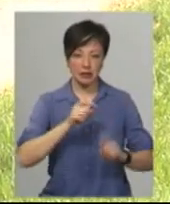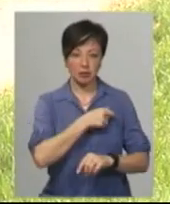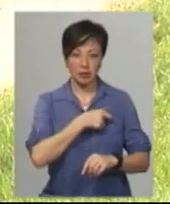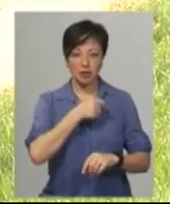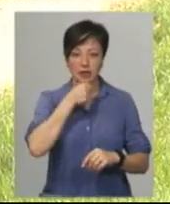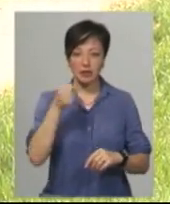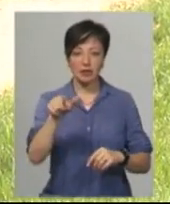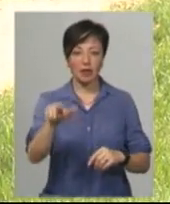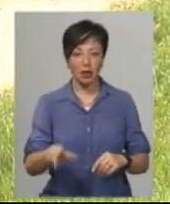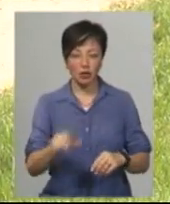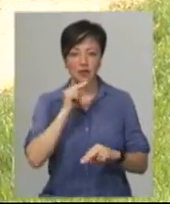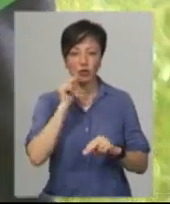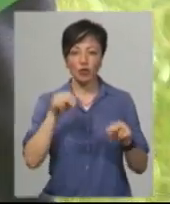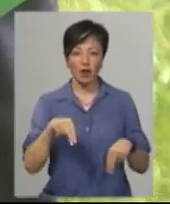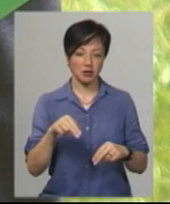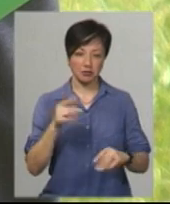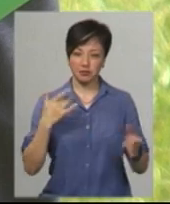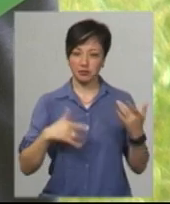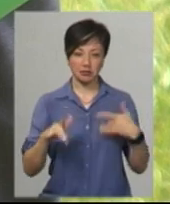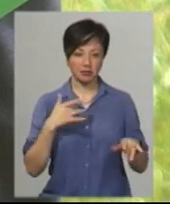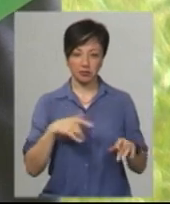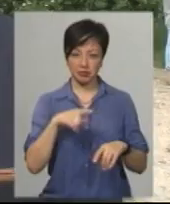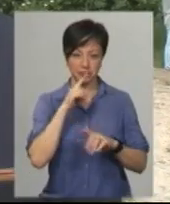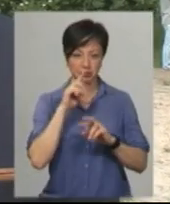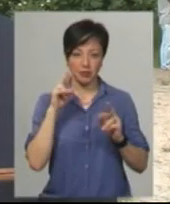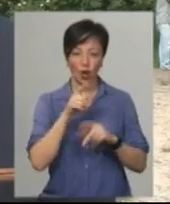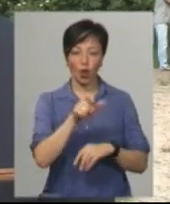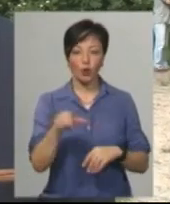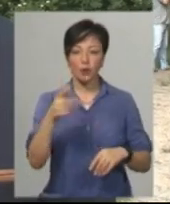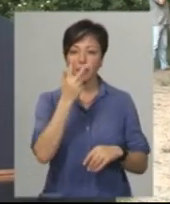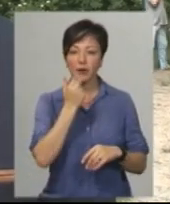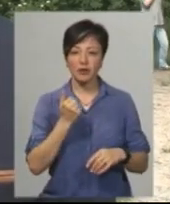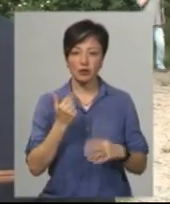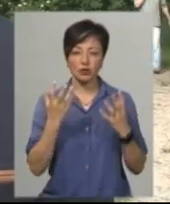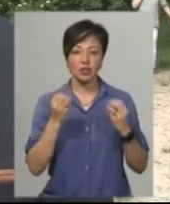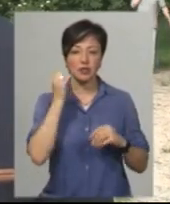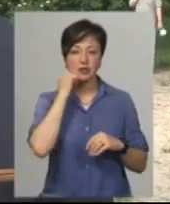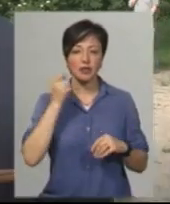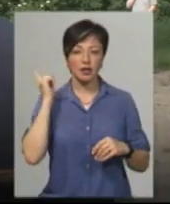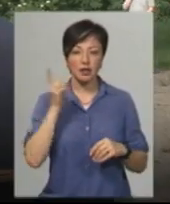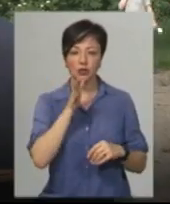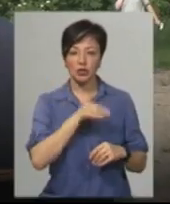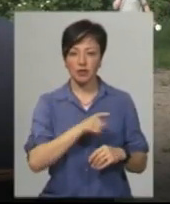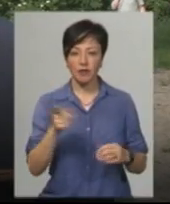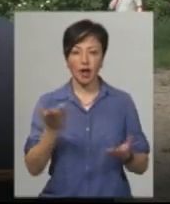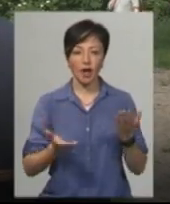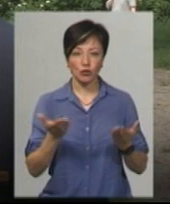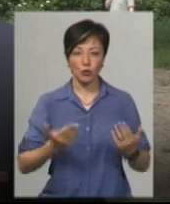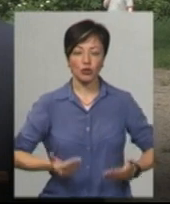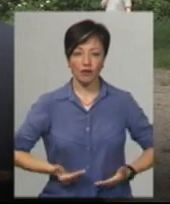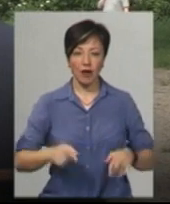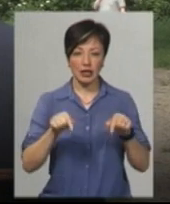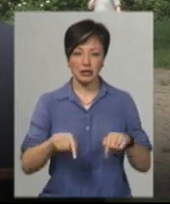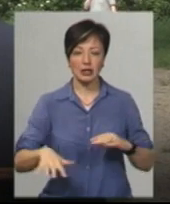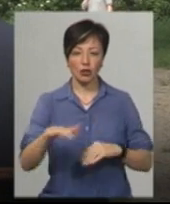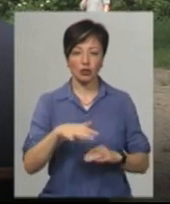Староста Василь Полярус звинувачення заперечує. Люди привикли ще до старих часів, що якщо вони проживають на цій